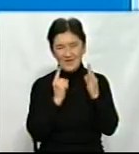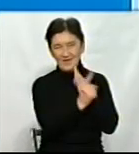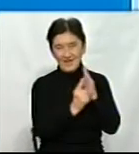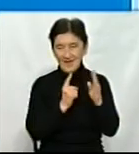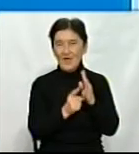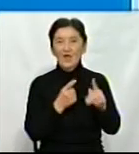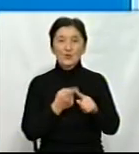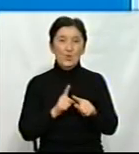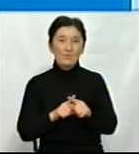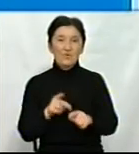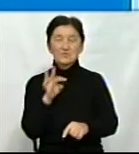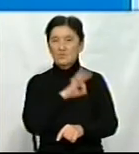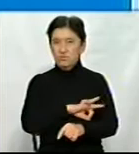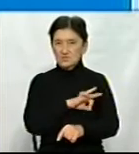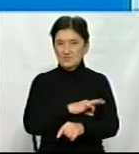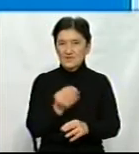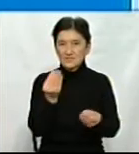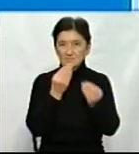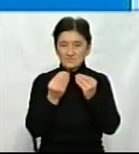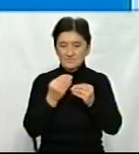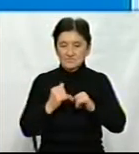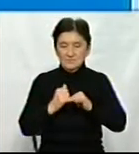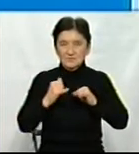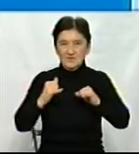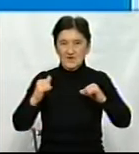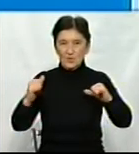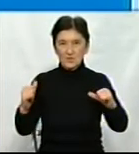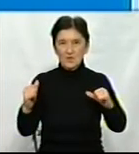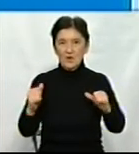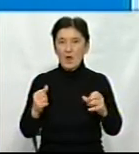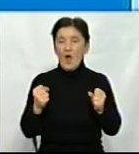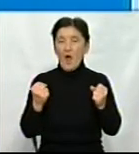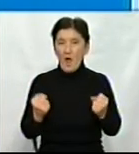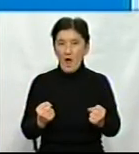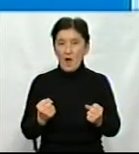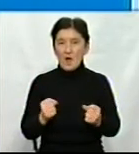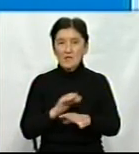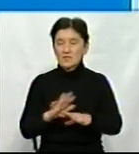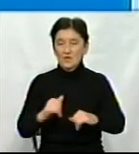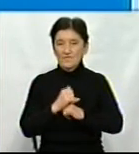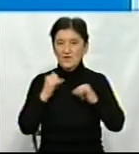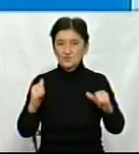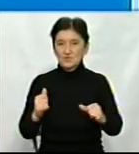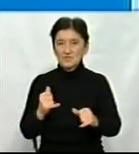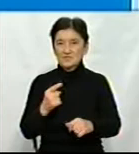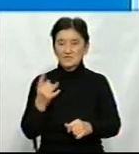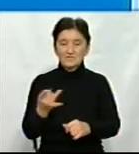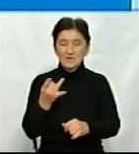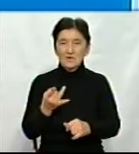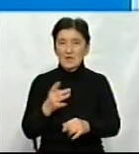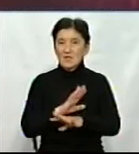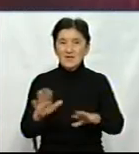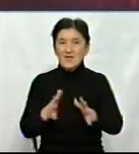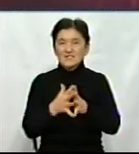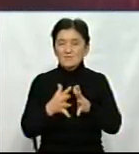Тому споживання продуктів харчування в світі, в принципі, виросло. А виробництво його не виросло в скільки разів, скільки збільшилося